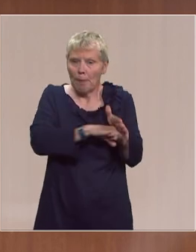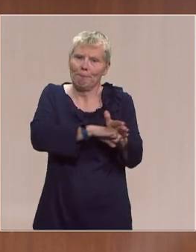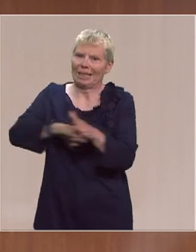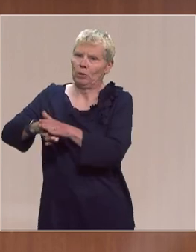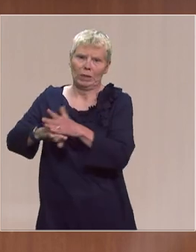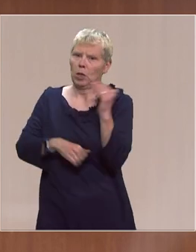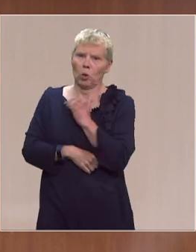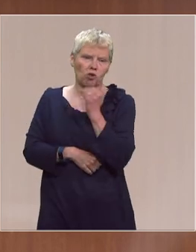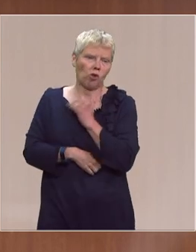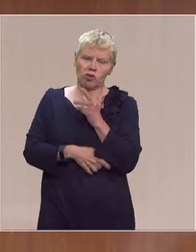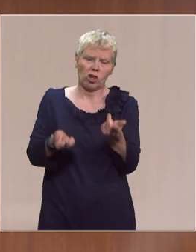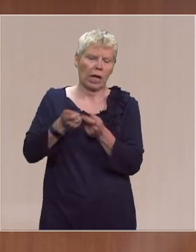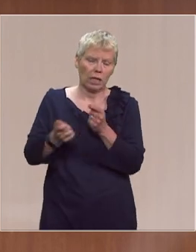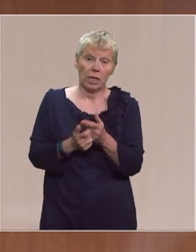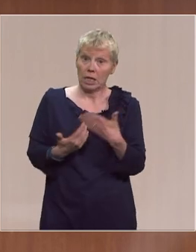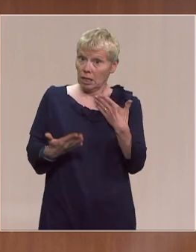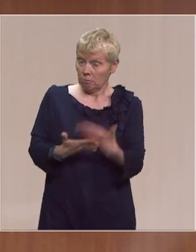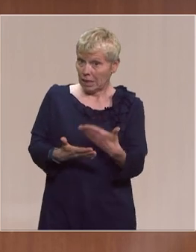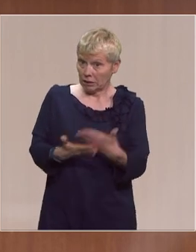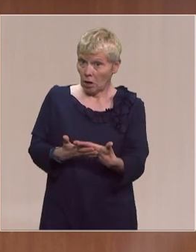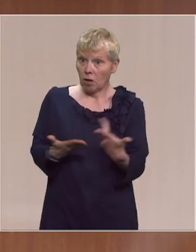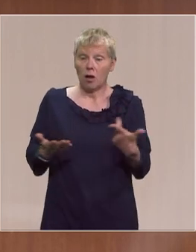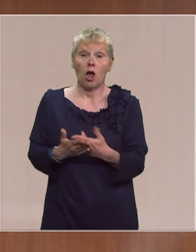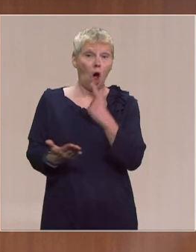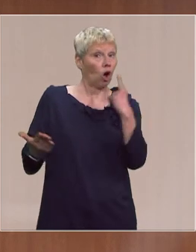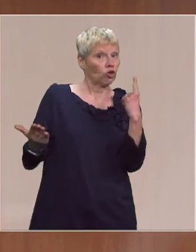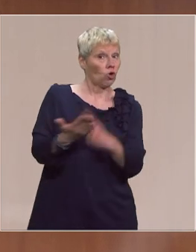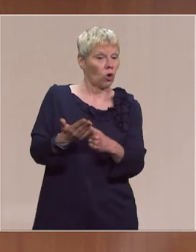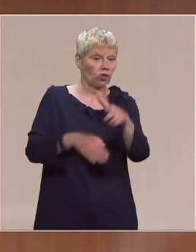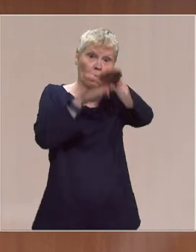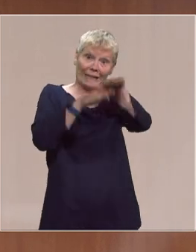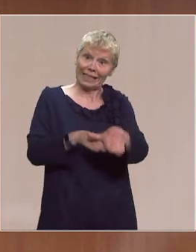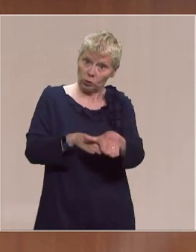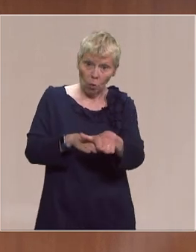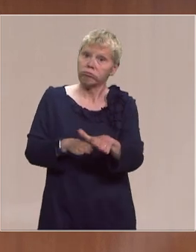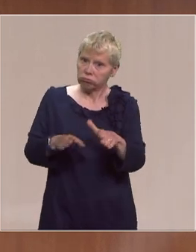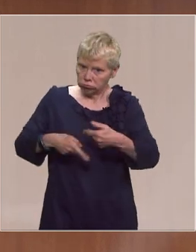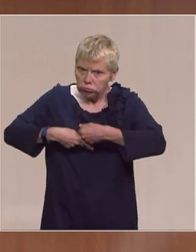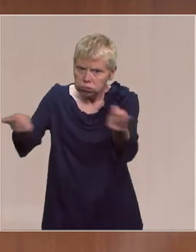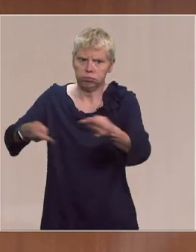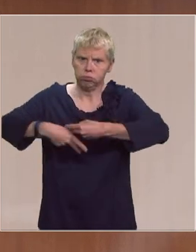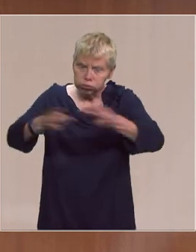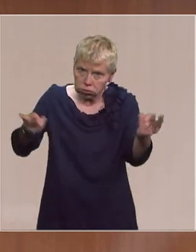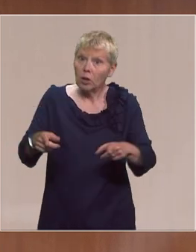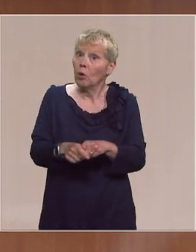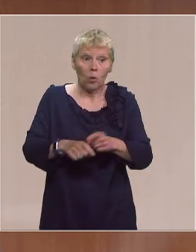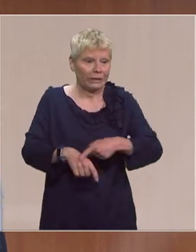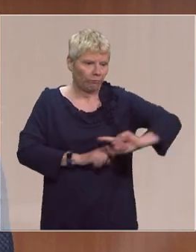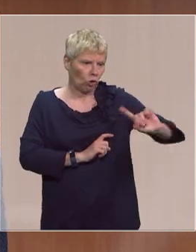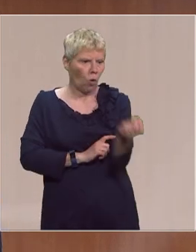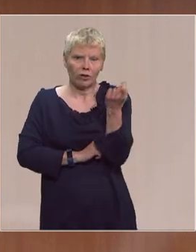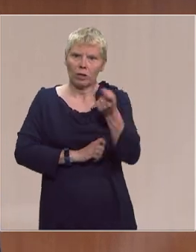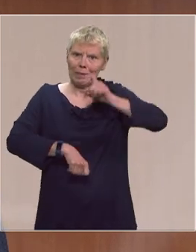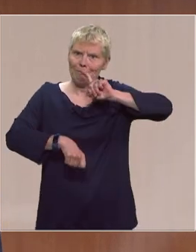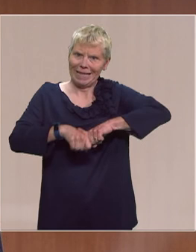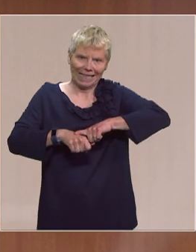urgents et donc au moment où je vous parle les ordonnances de protection continuent à être délivrées les comparutions immédiates ont lieu mais il était